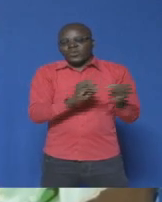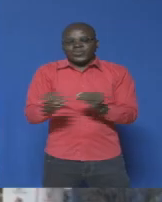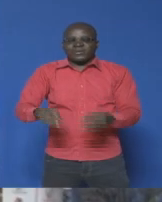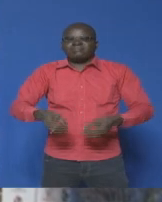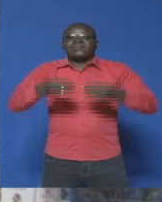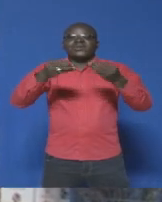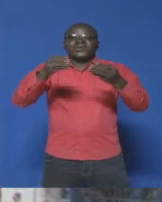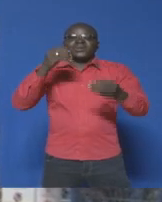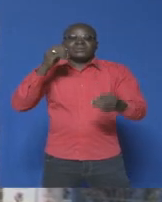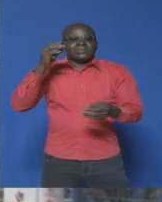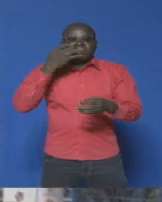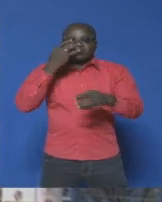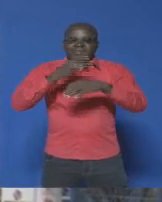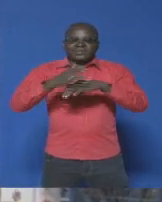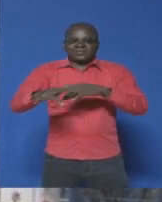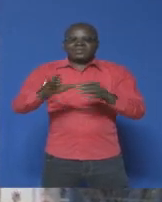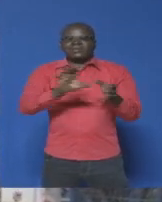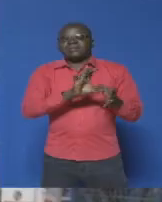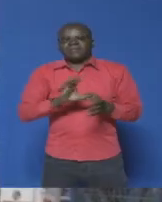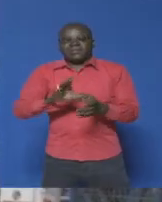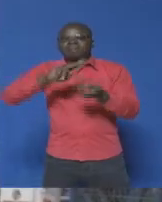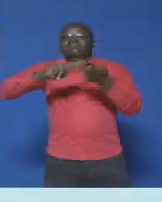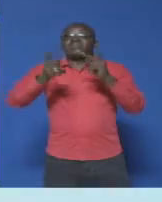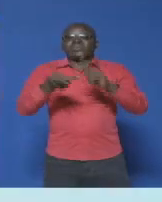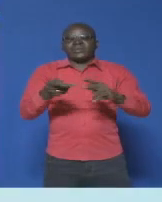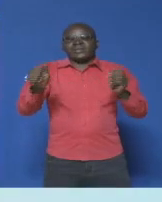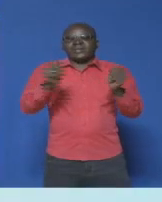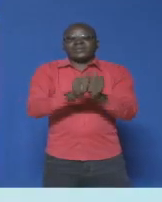et des accords de partenariat avec les structures.